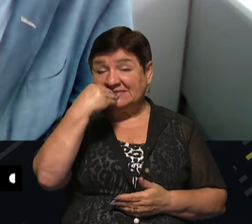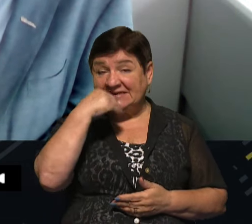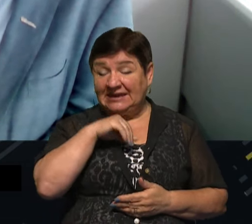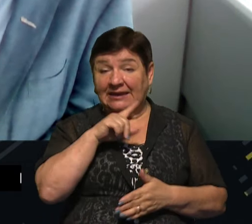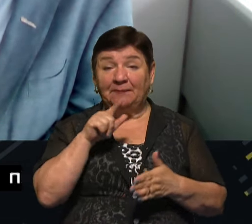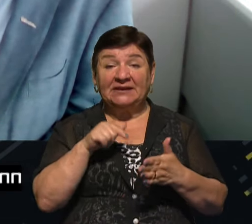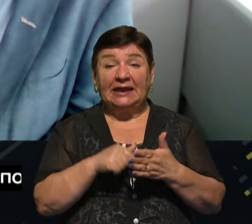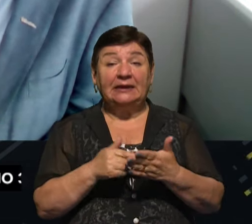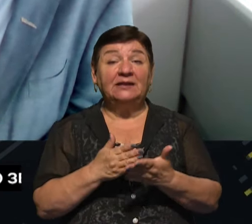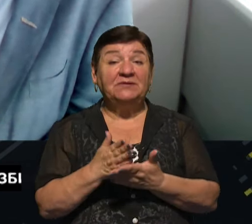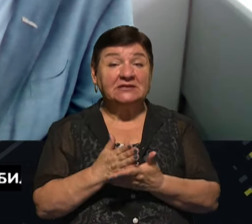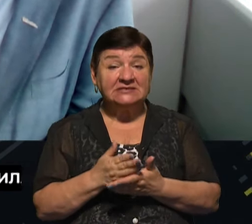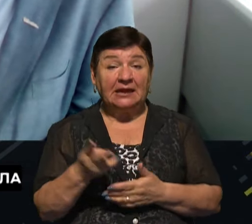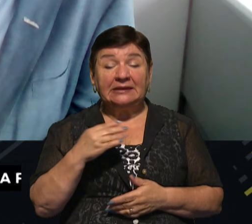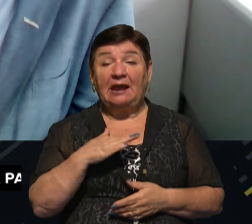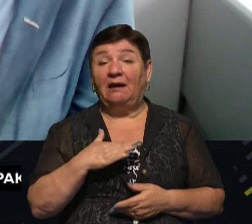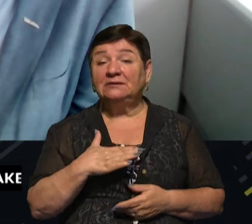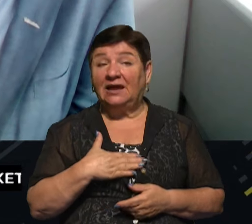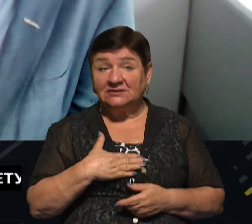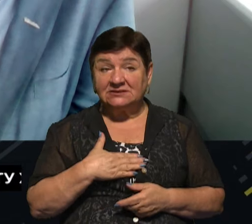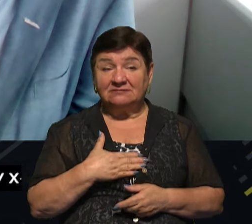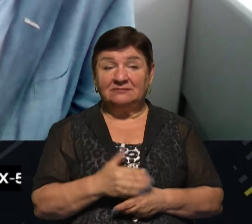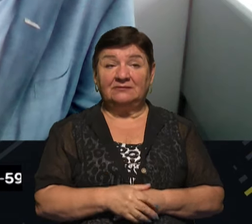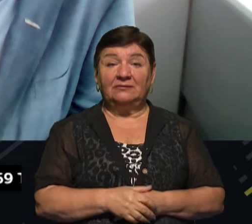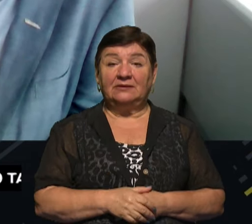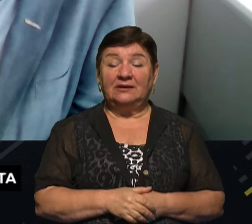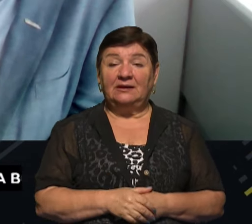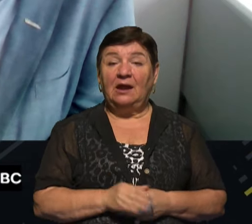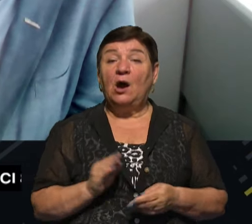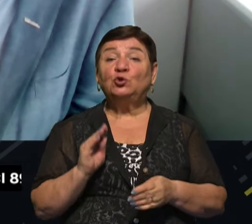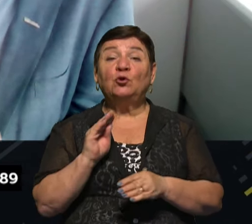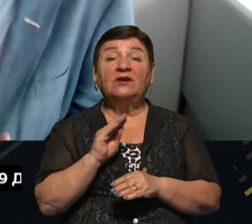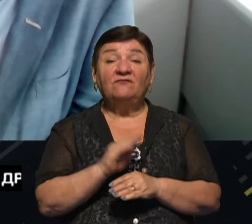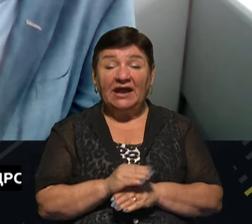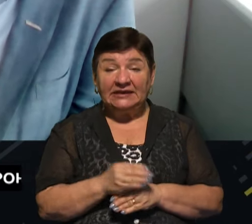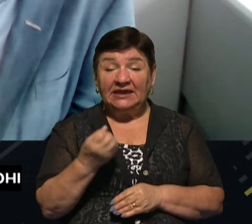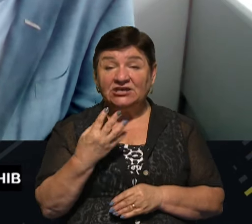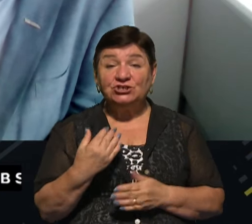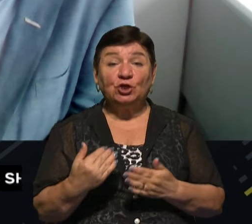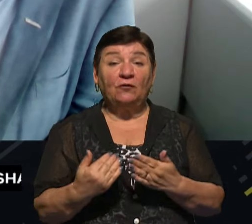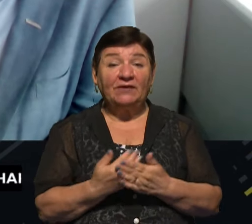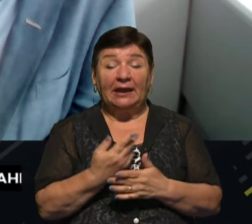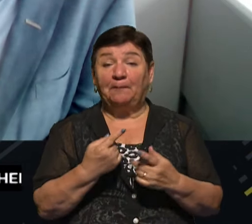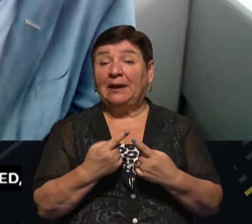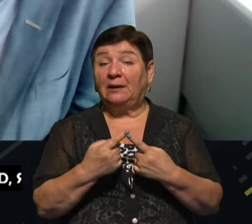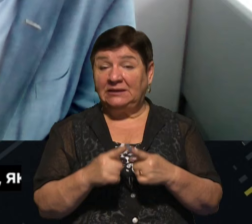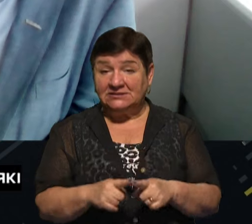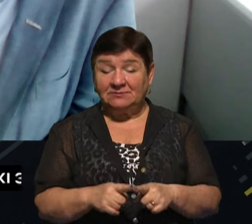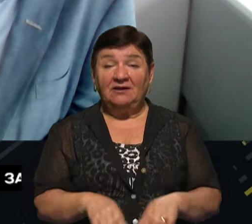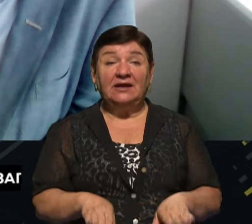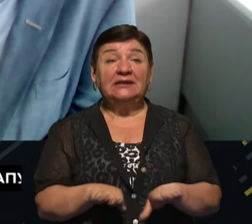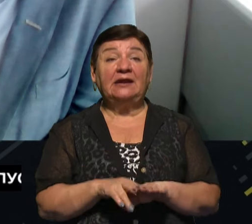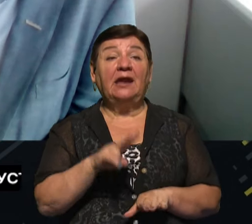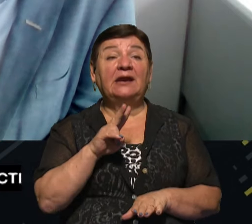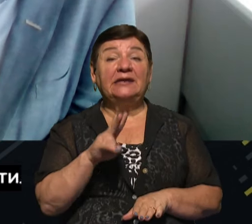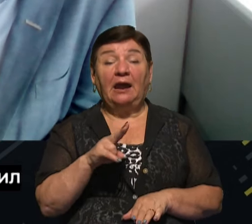адміністрування. Отже, для нас додавання ще нових механізмів, таких як,